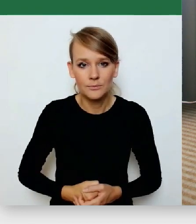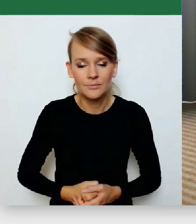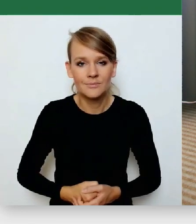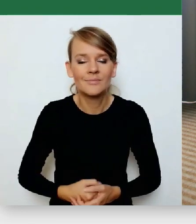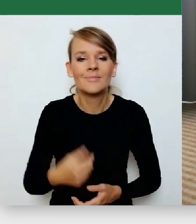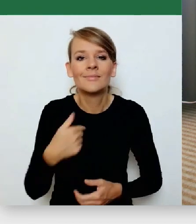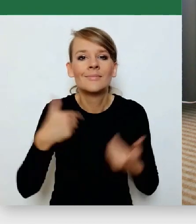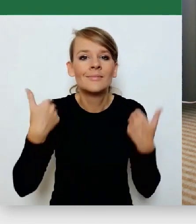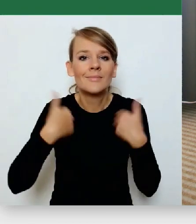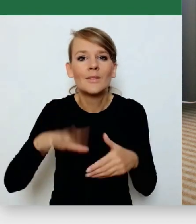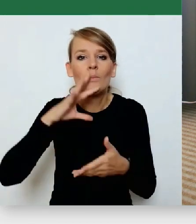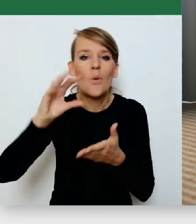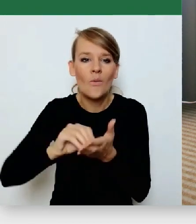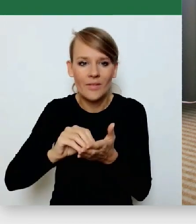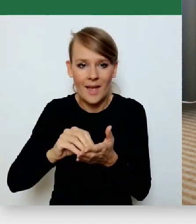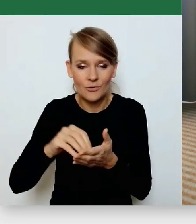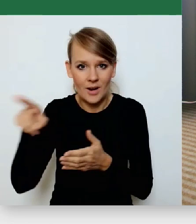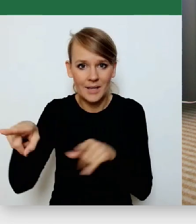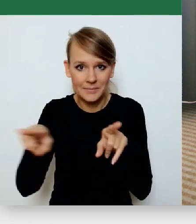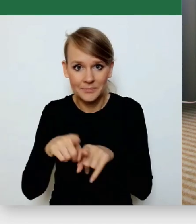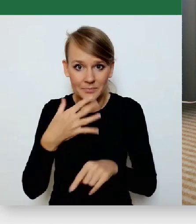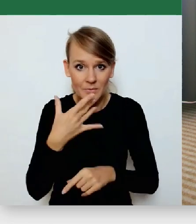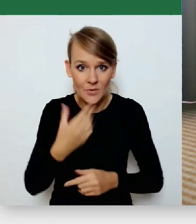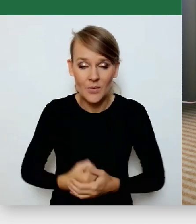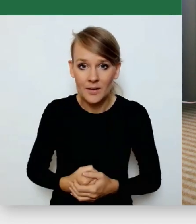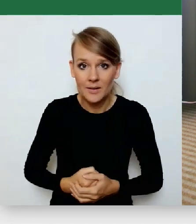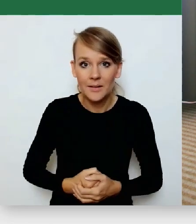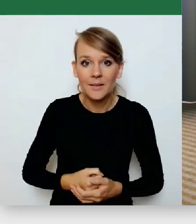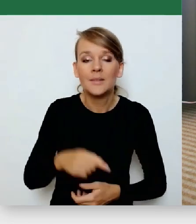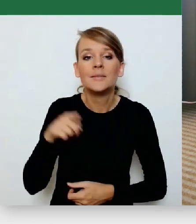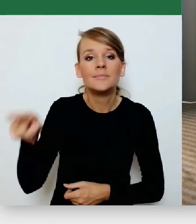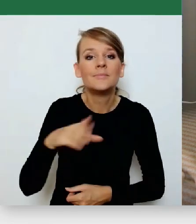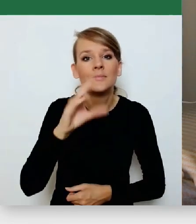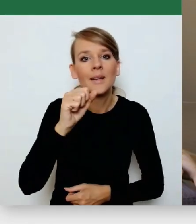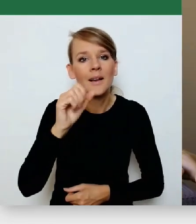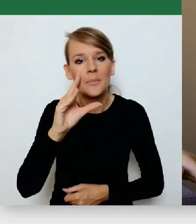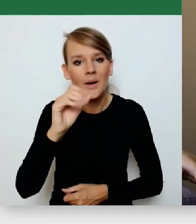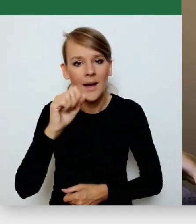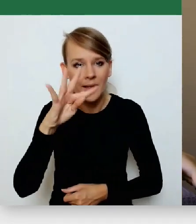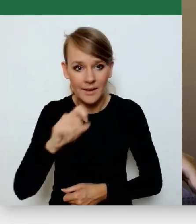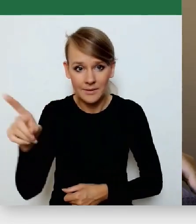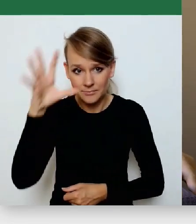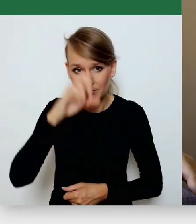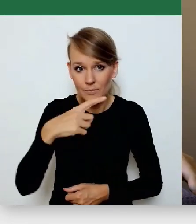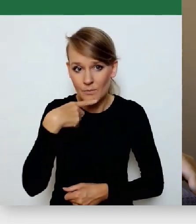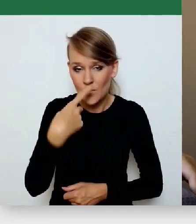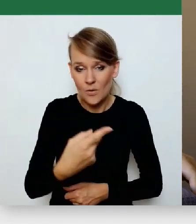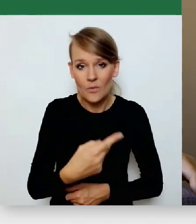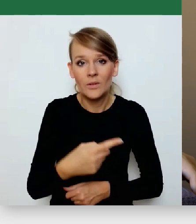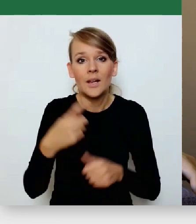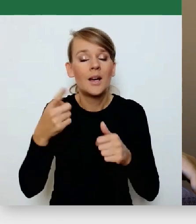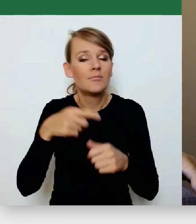pierwsze, Beata zapomniała o jednej pladze, która nas dosiągnęła na samym początku. To jest plaga centralizacji.